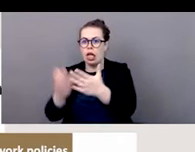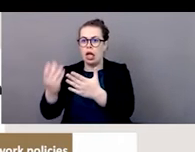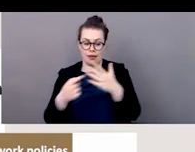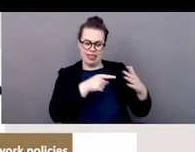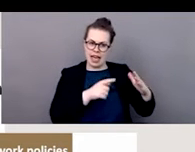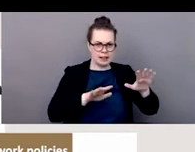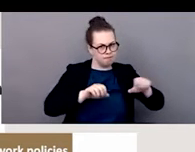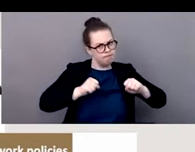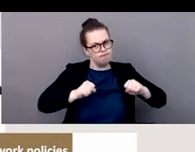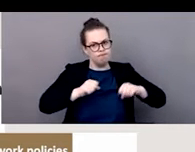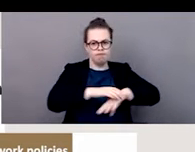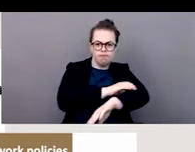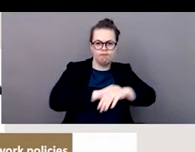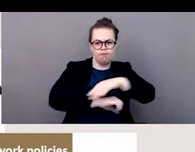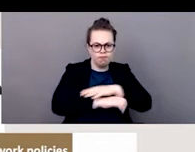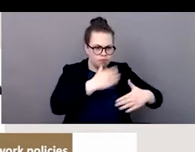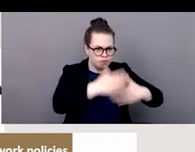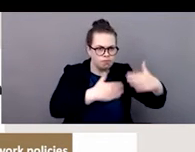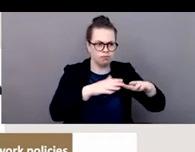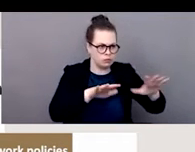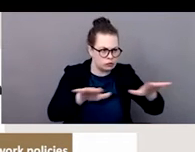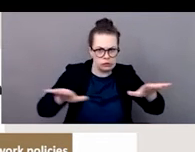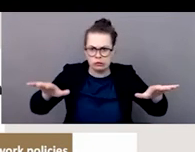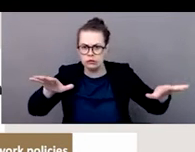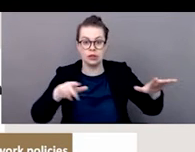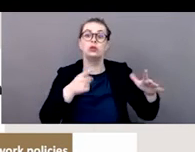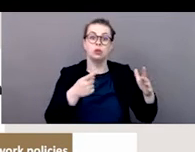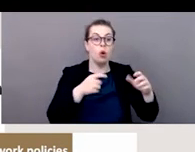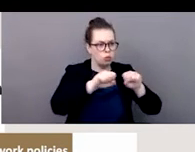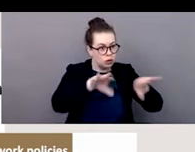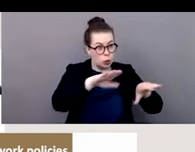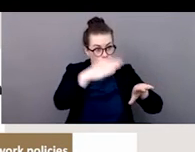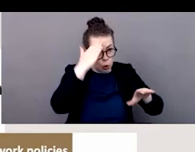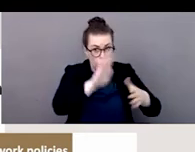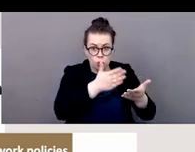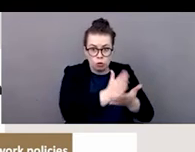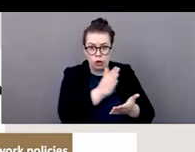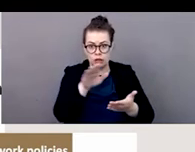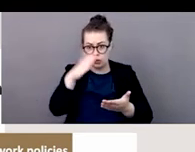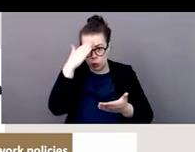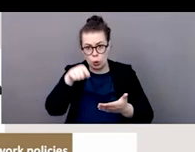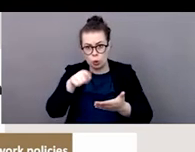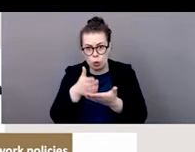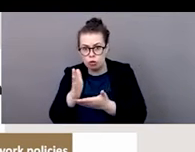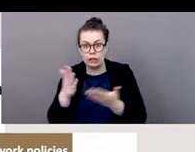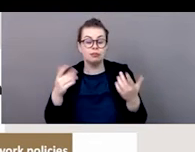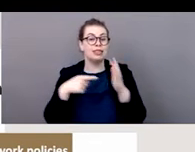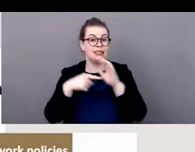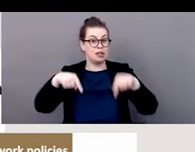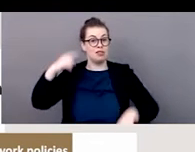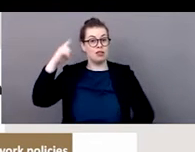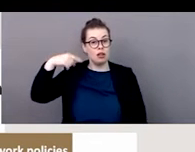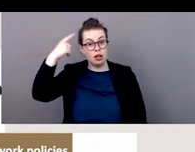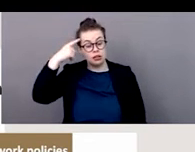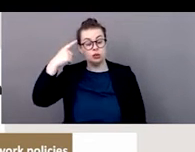pour pouvoir garantir que les droits des travailleurs étaient gardés et que les travailleurs vulnérables étaient vraiment informés de leurs